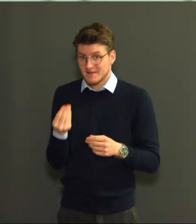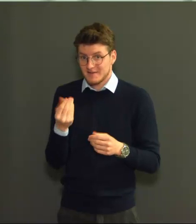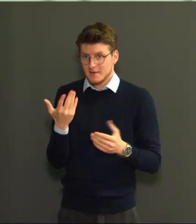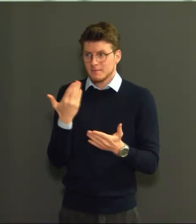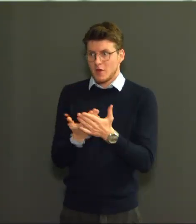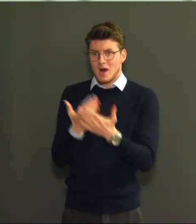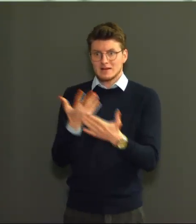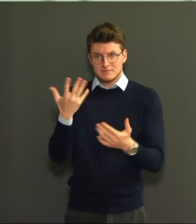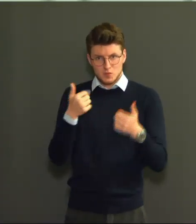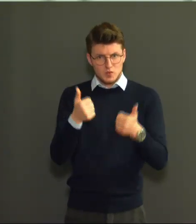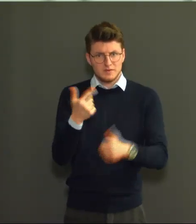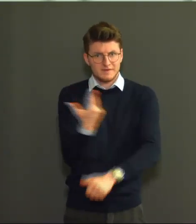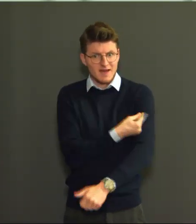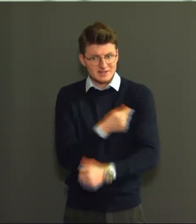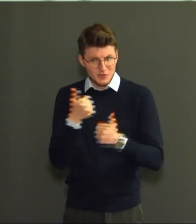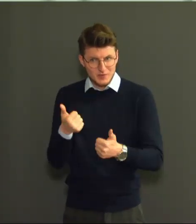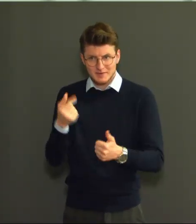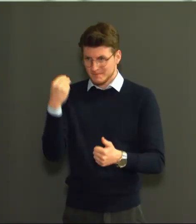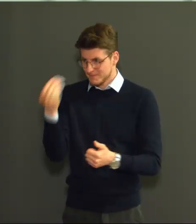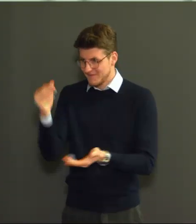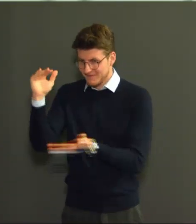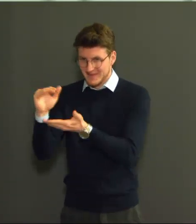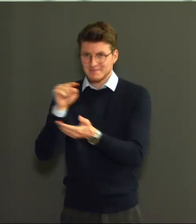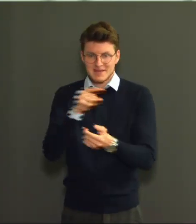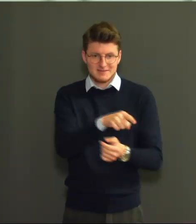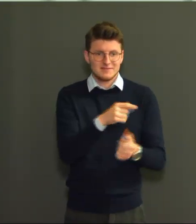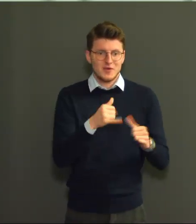bescherming die het vaccin biedt bij de alleroudsten.